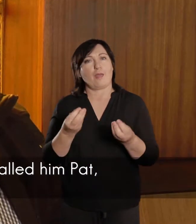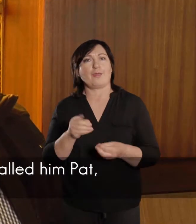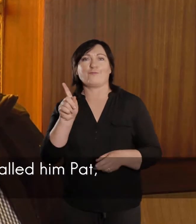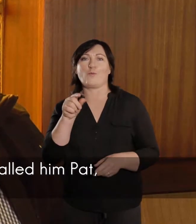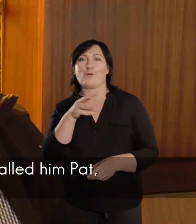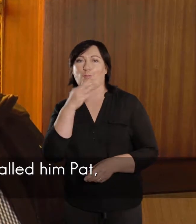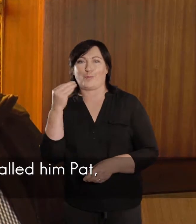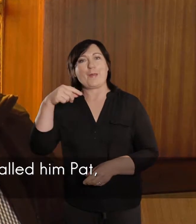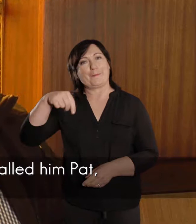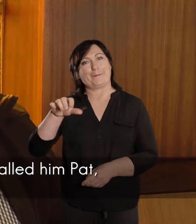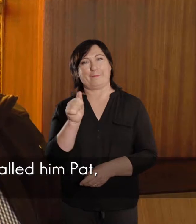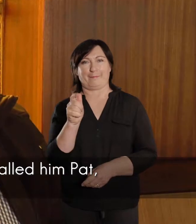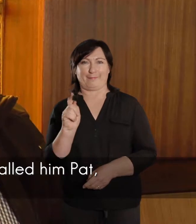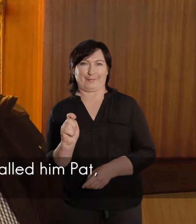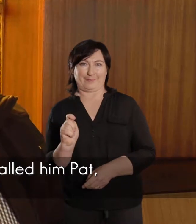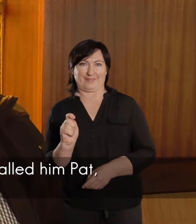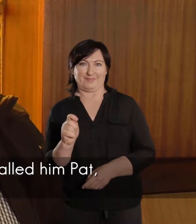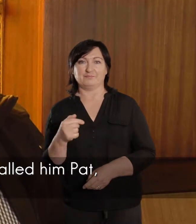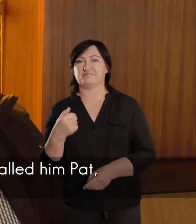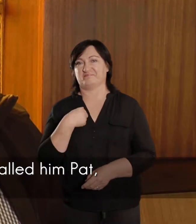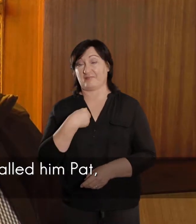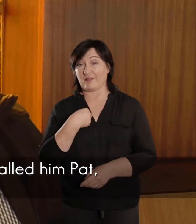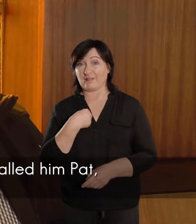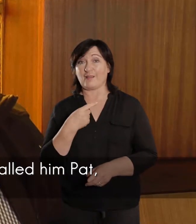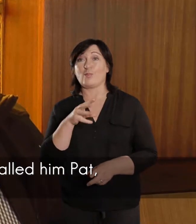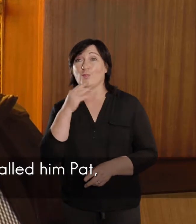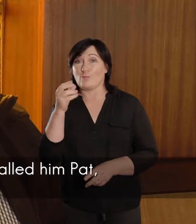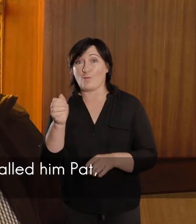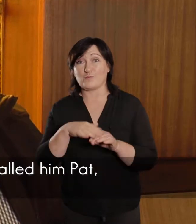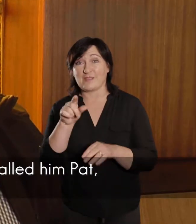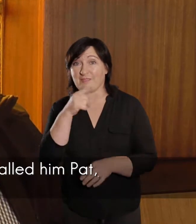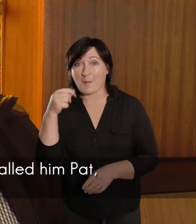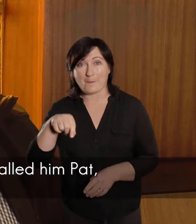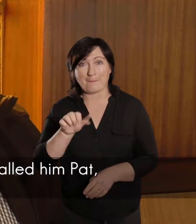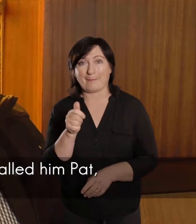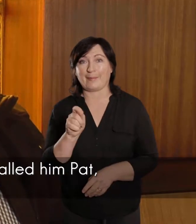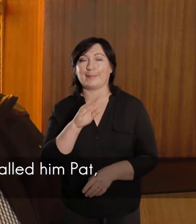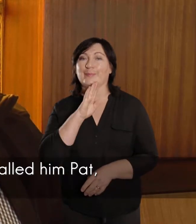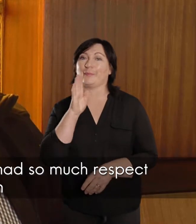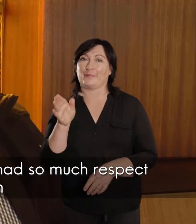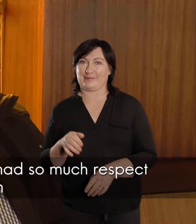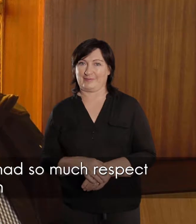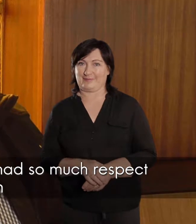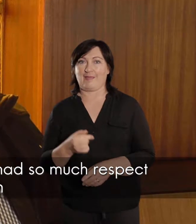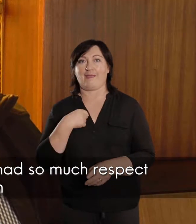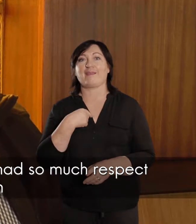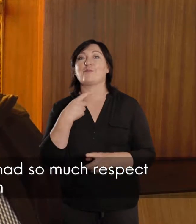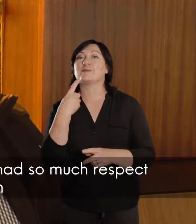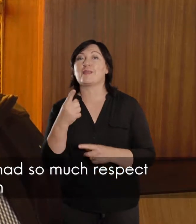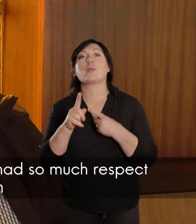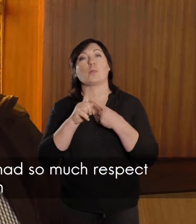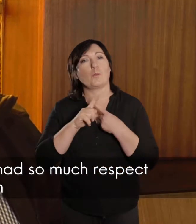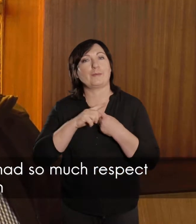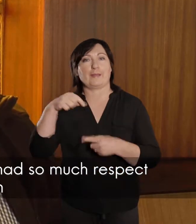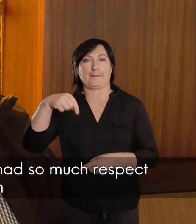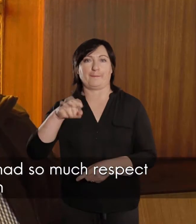het vir hom gesê Pet ek het nooit vir hom gesê Pet nie ek het gewoon gesê dominee